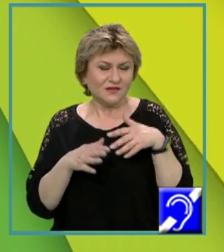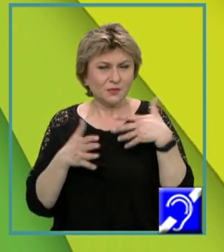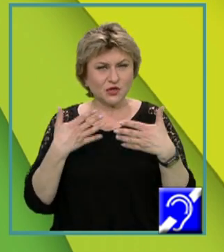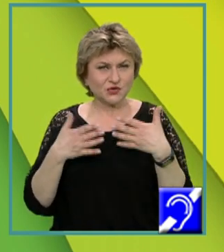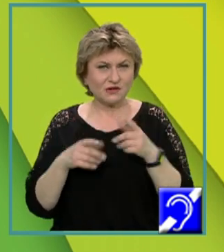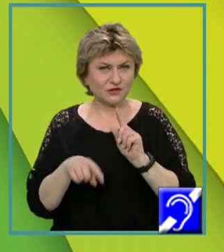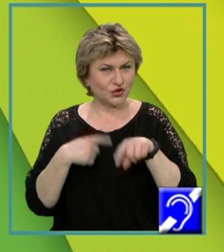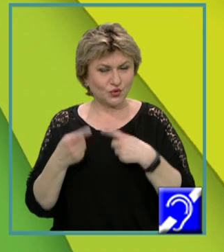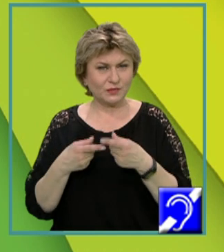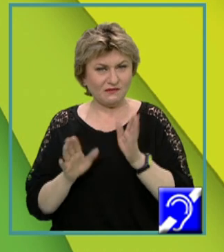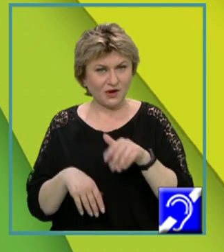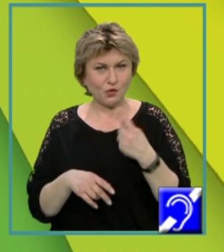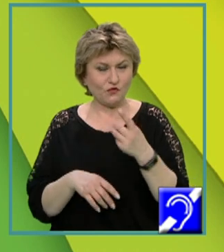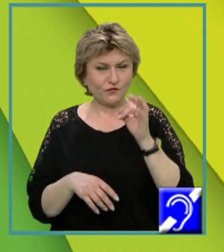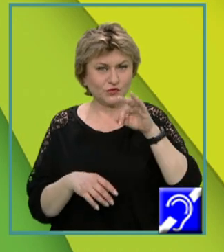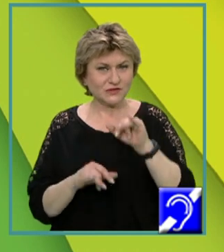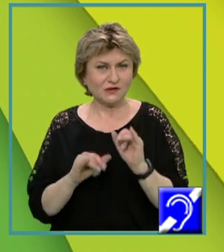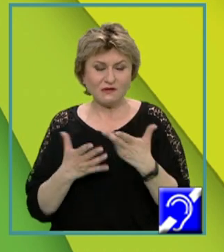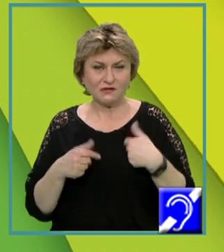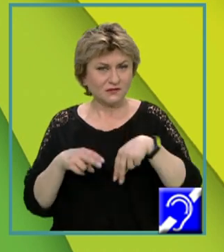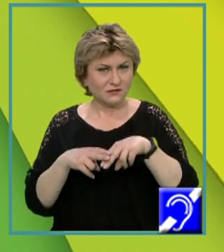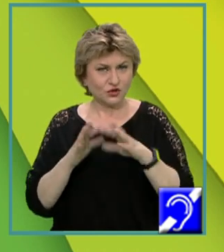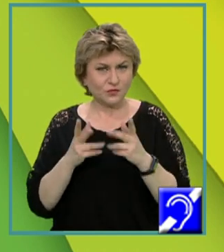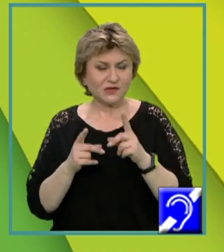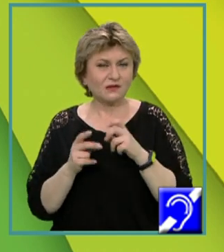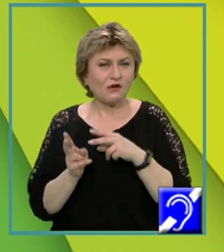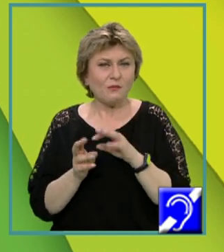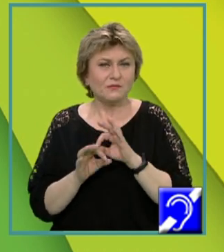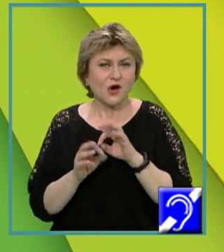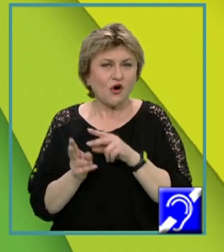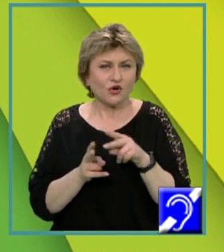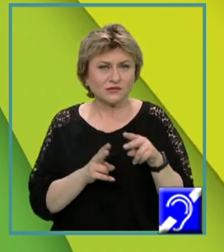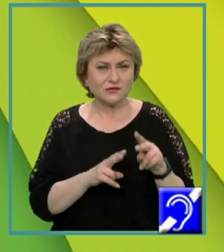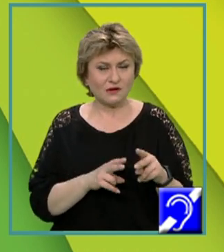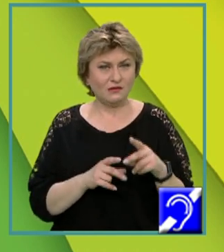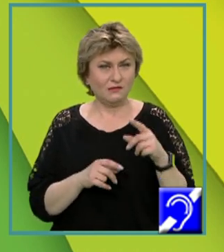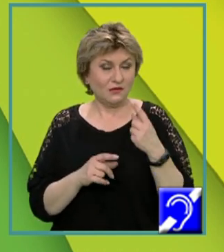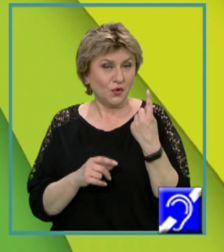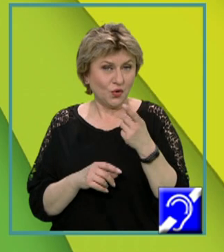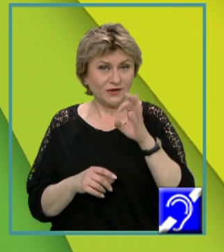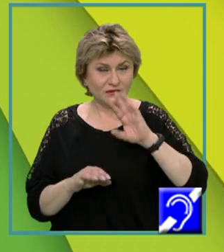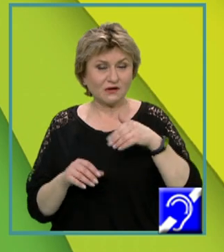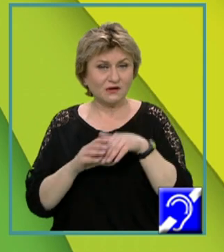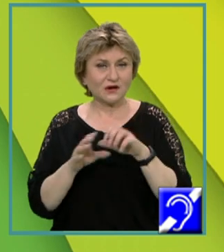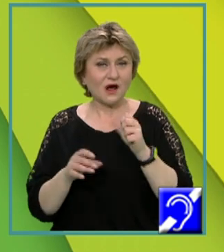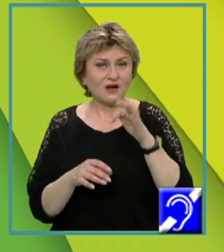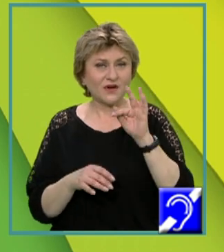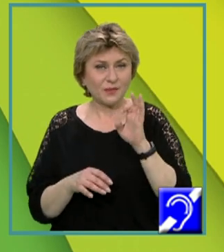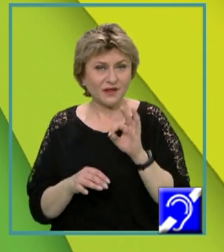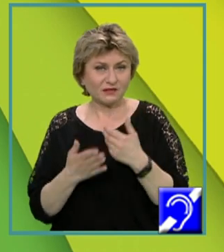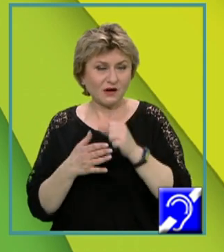Apoi avem o funcție care returnează numărul de ordine al unei litere în alfabet. Această funcție